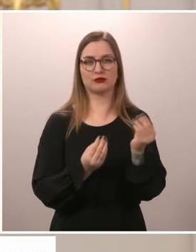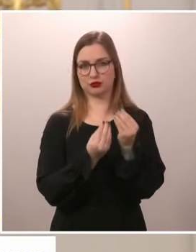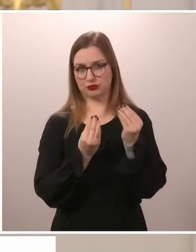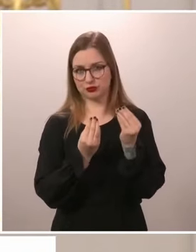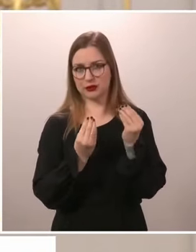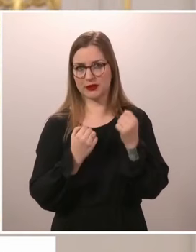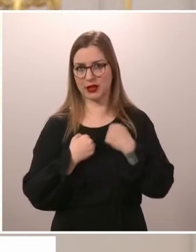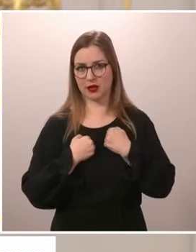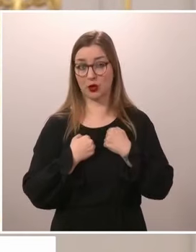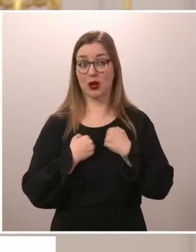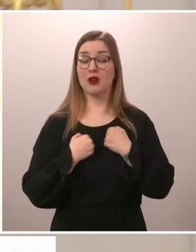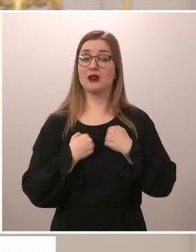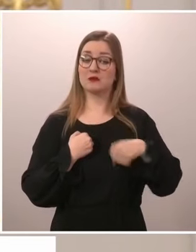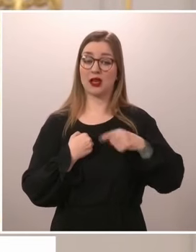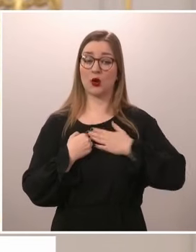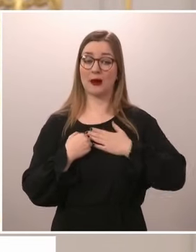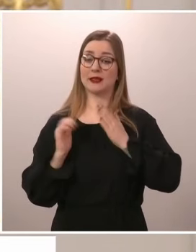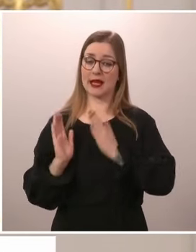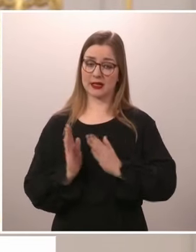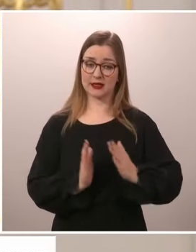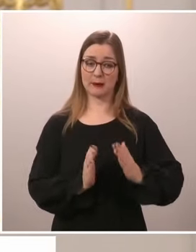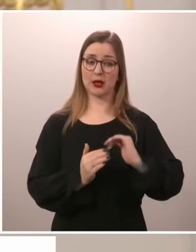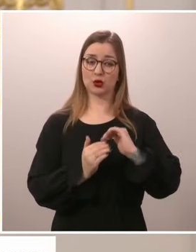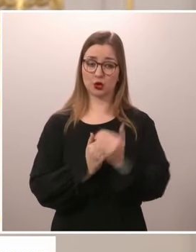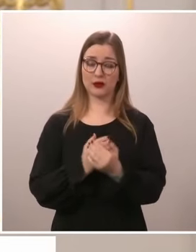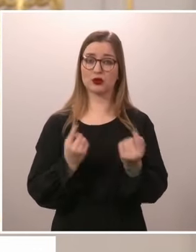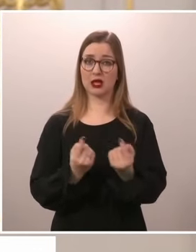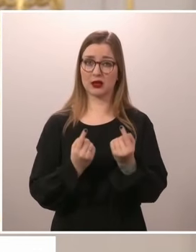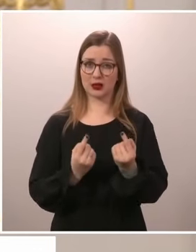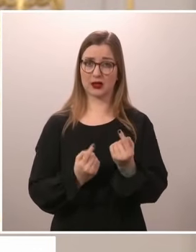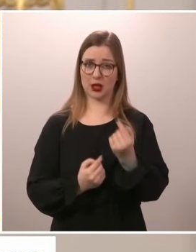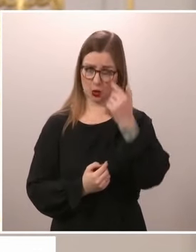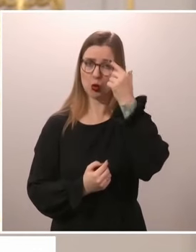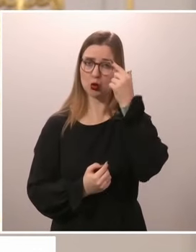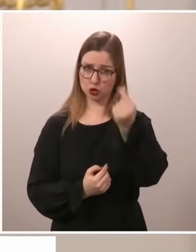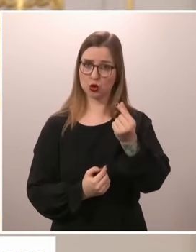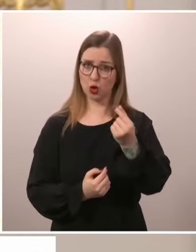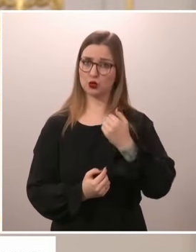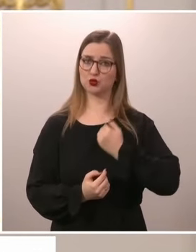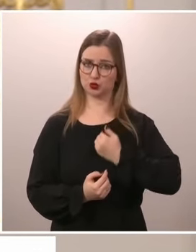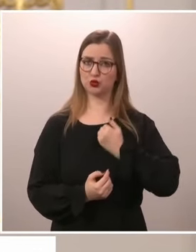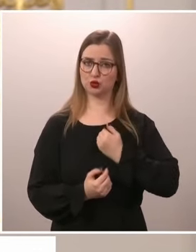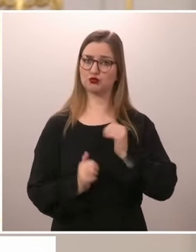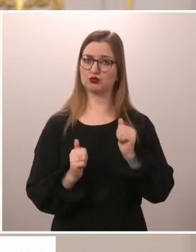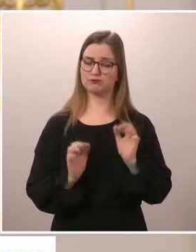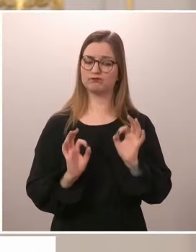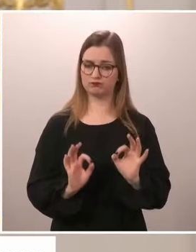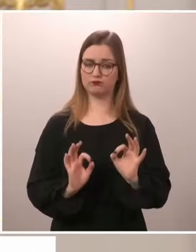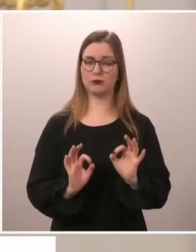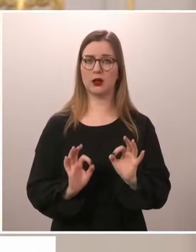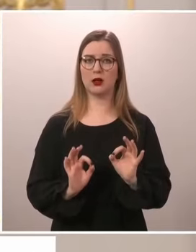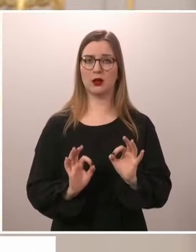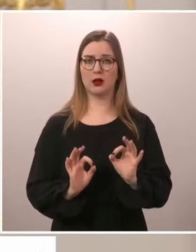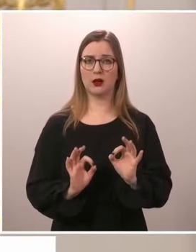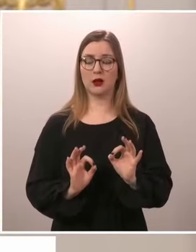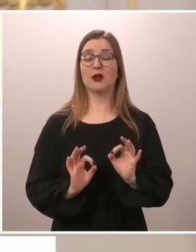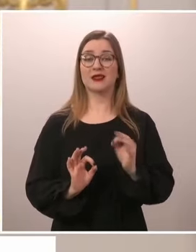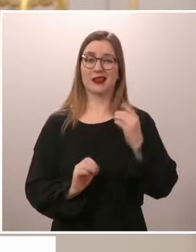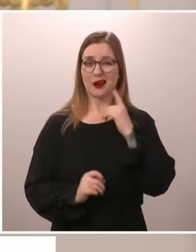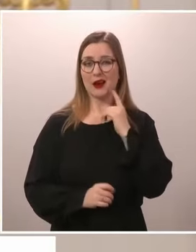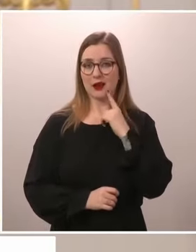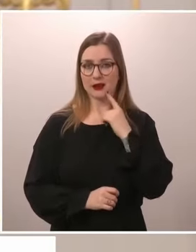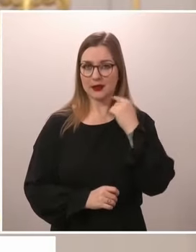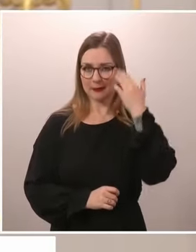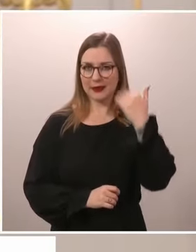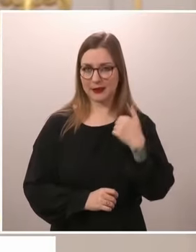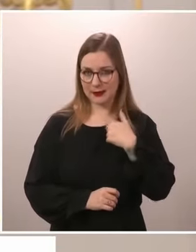järjestelmään ja meidän turvallisuustilanteeseen. Itse asiassa vahvistavat sitä huomattavastikin siitä, mitä oletin sen olevan. Tiesin aina, että